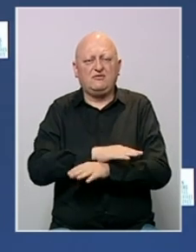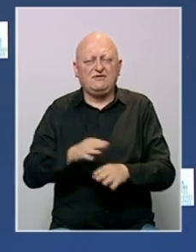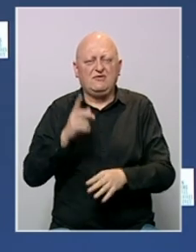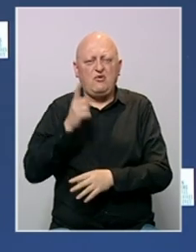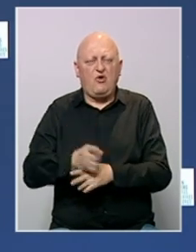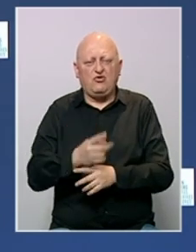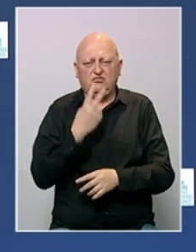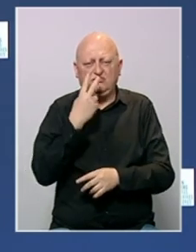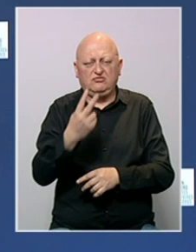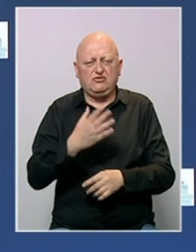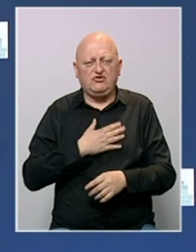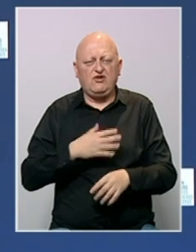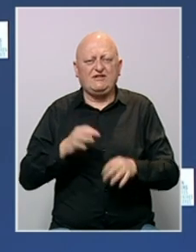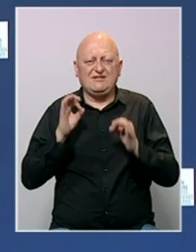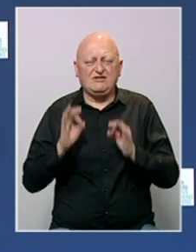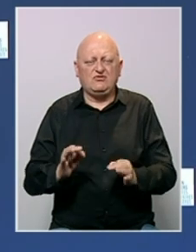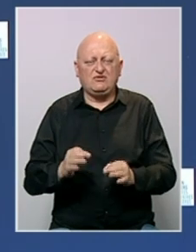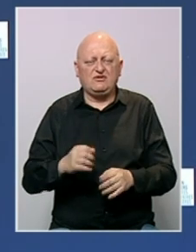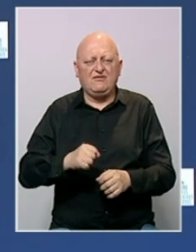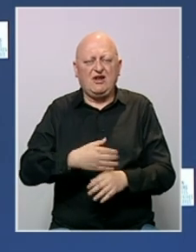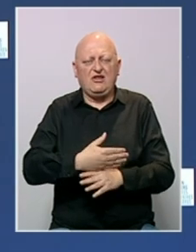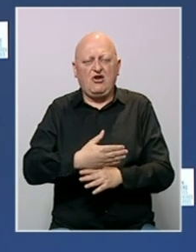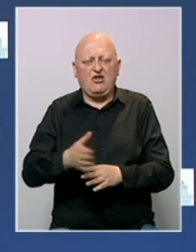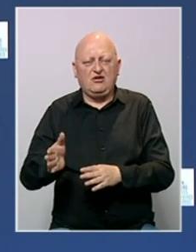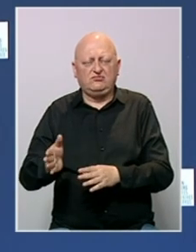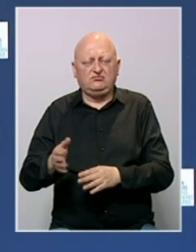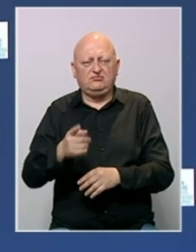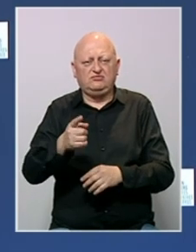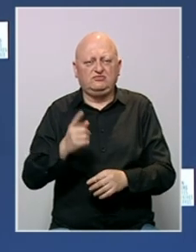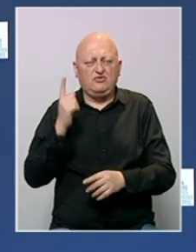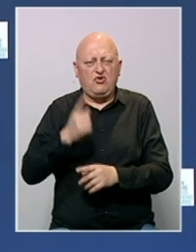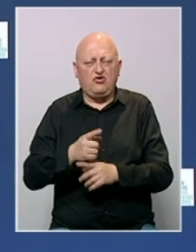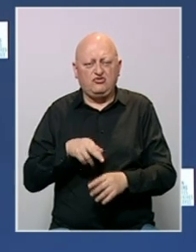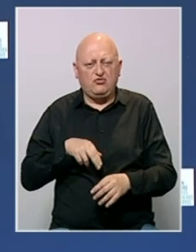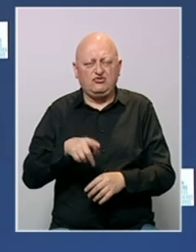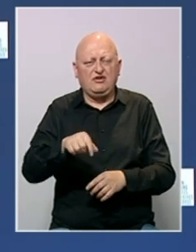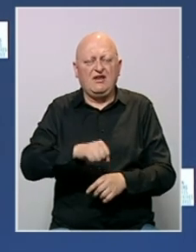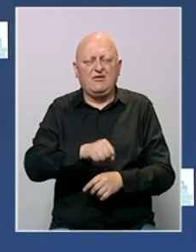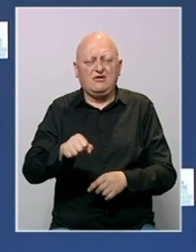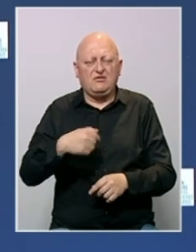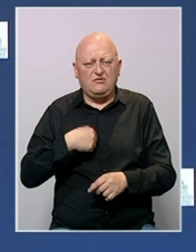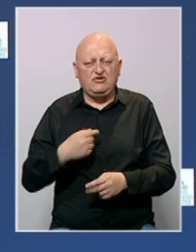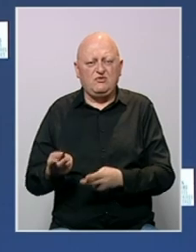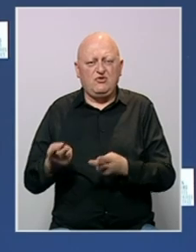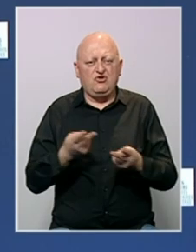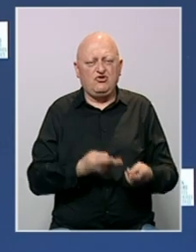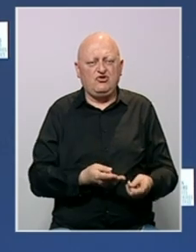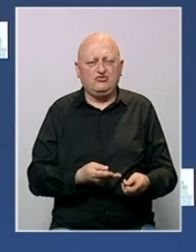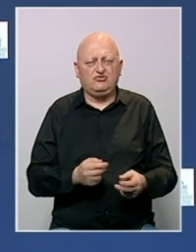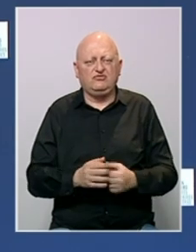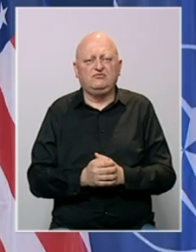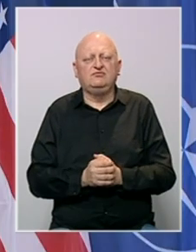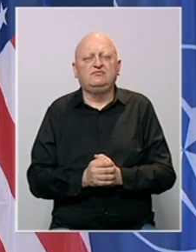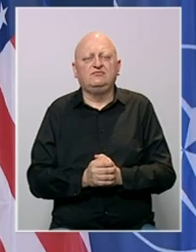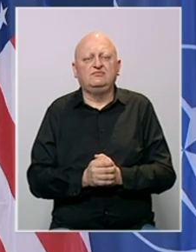odlukama u pogledu vlastite sigurnosti. Vrata NATO-a su im otvorena i ako odluče da prođu kroz ta vrata, mi ćemo ih dočekati raširenih ruku.